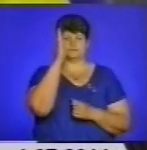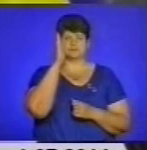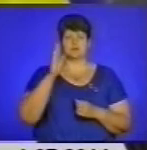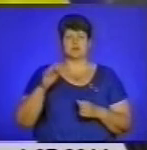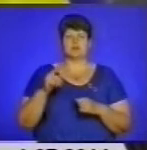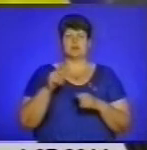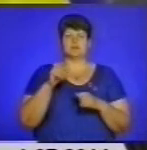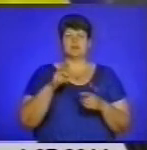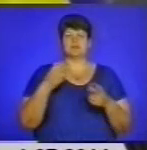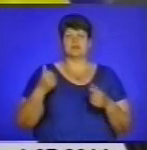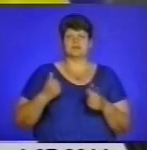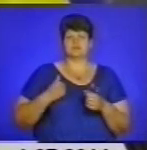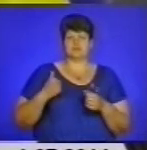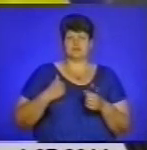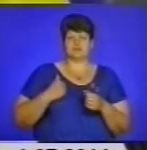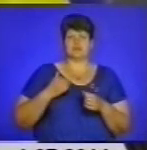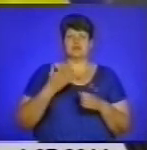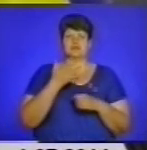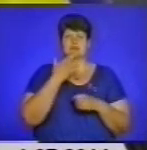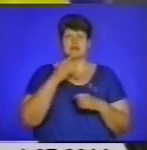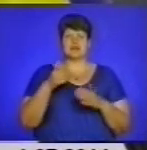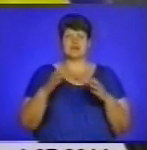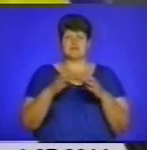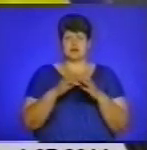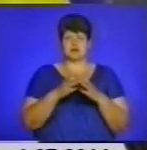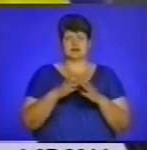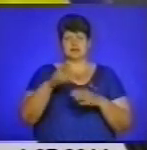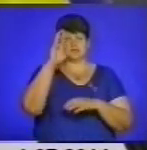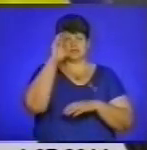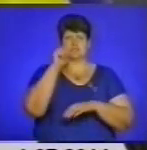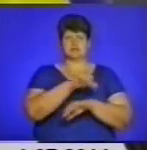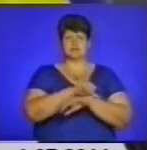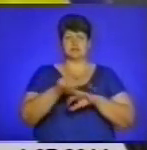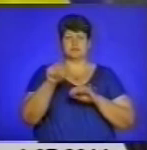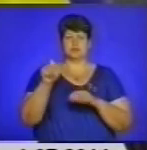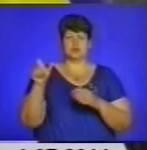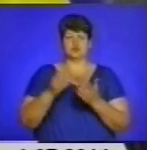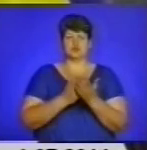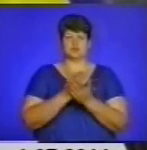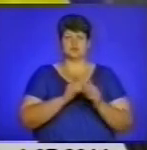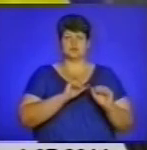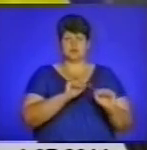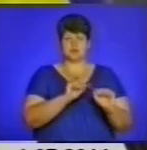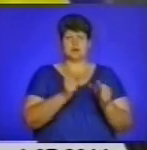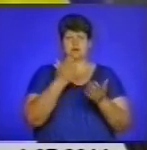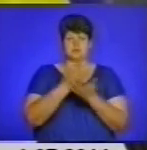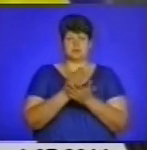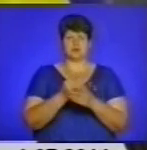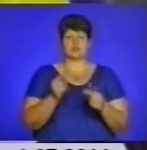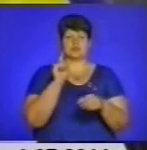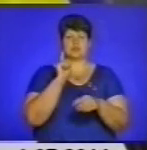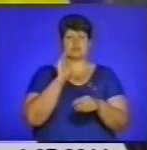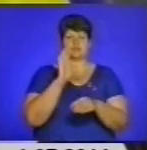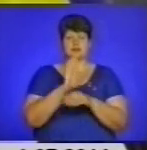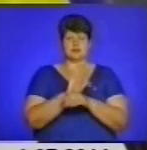сили, Національна гвардія, Державна прикордонна служба, Служба безпеки отримали відповідні накази. В